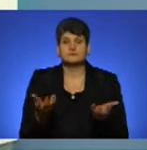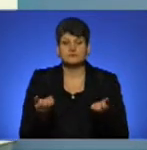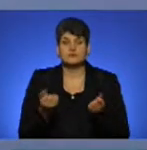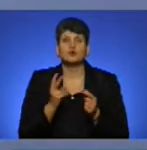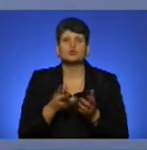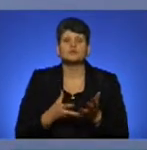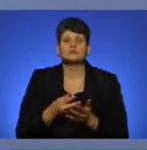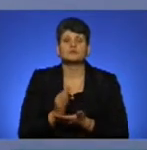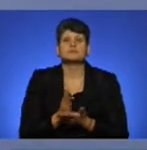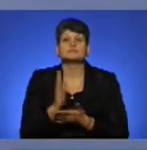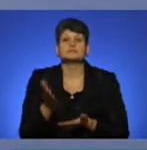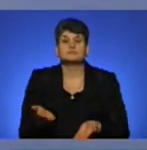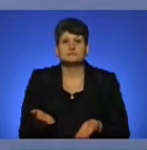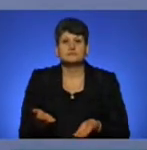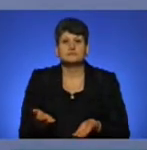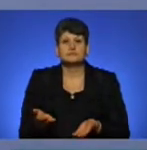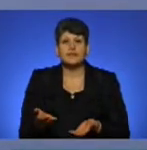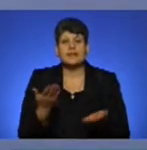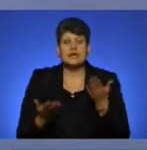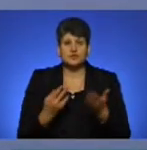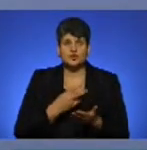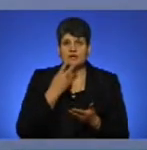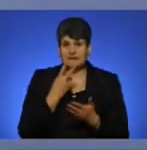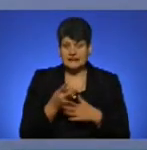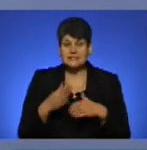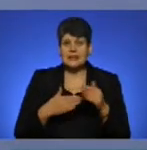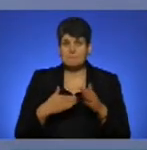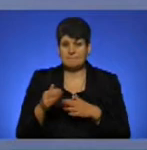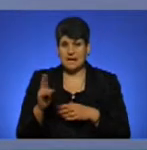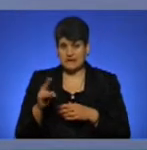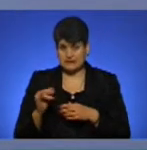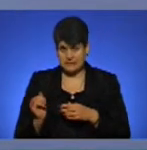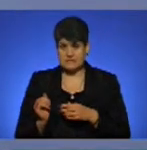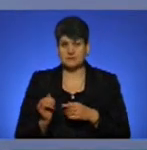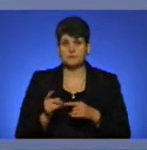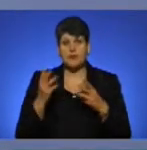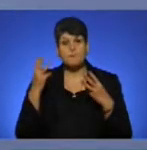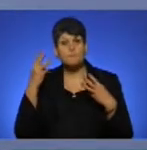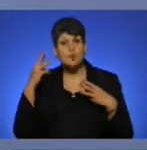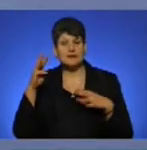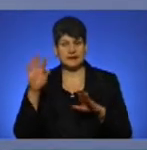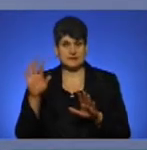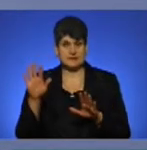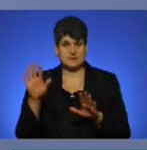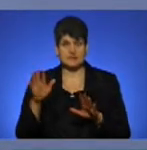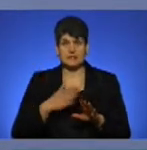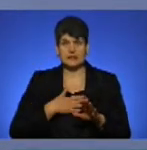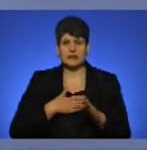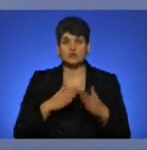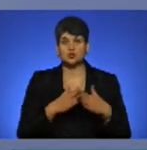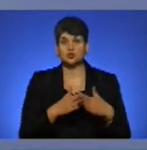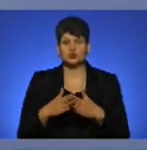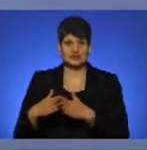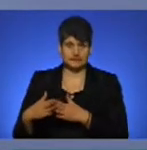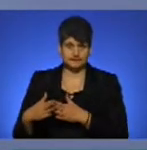Якщо дивитися на практику модернізації наших сусідів чи